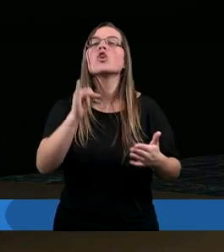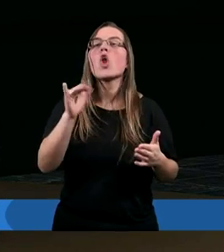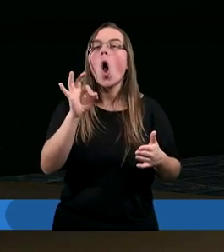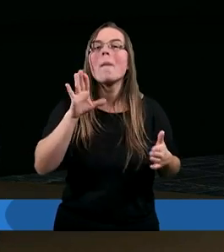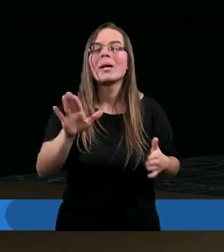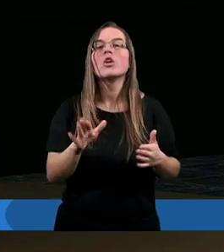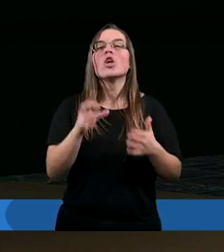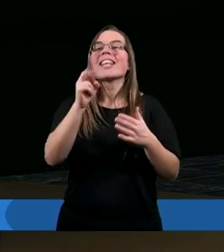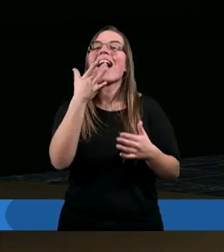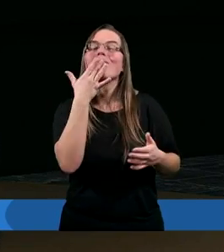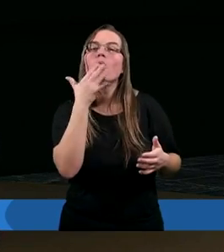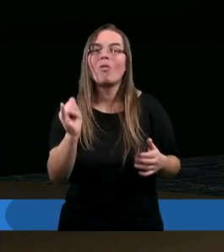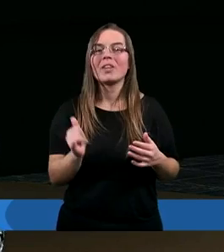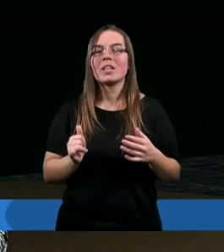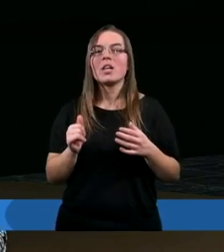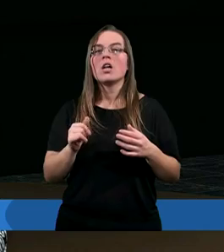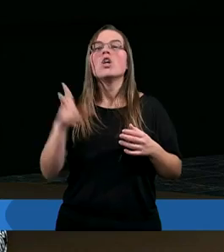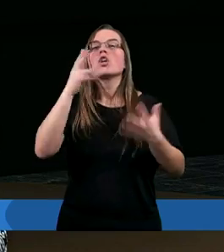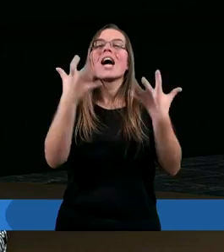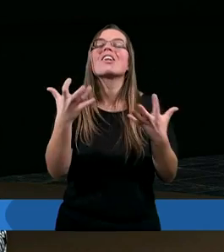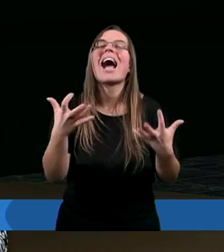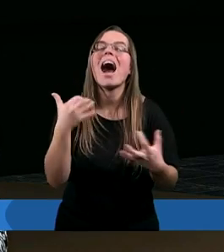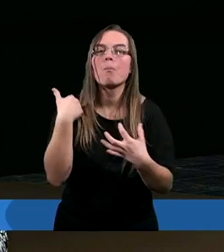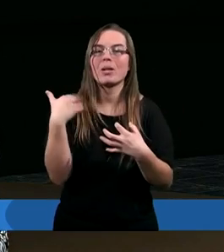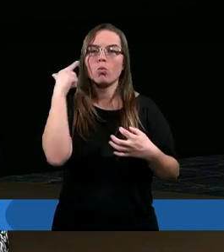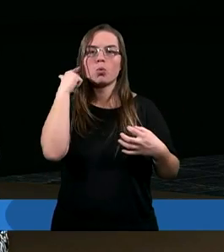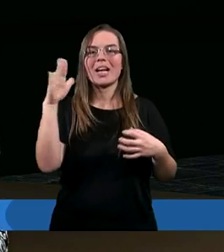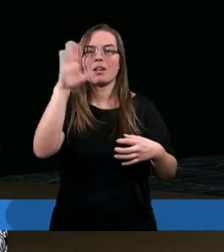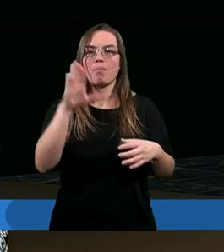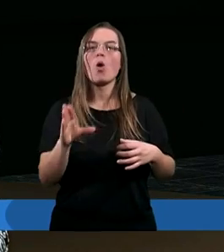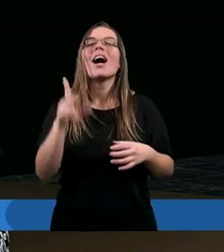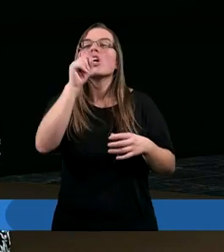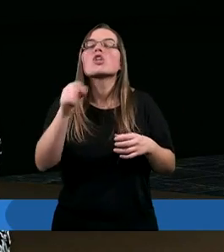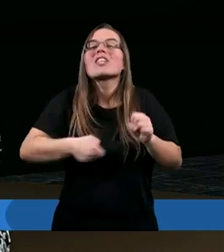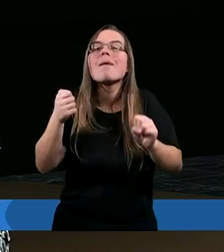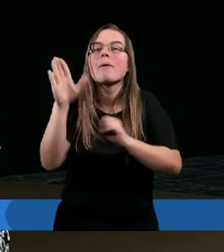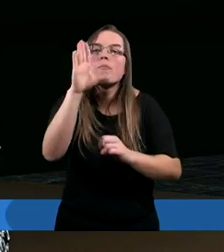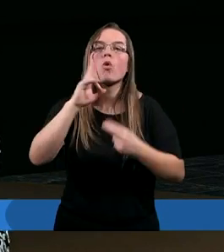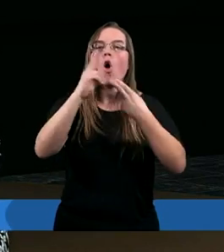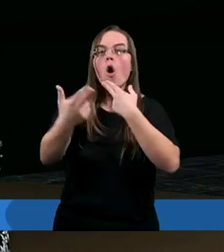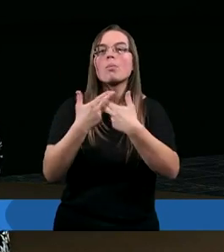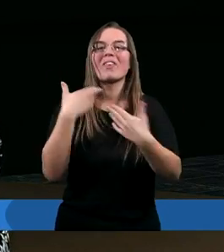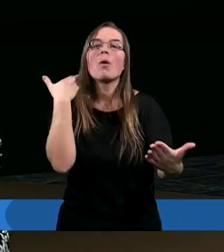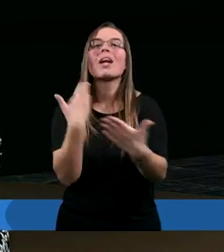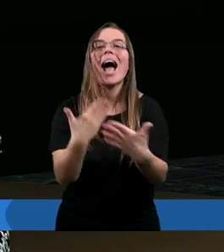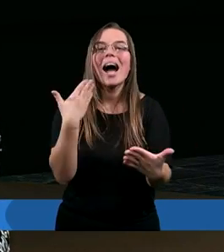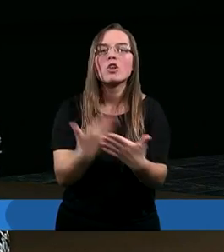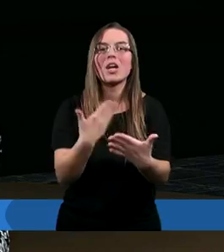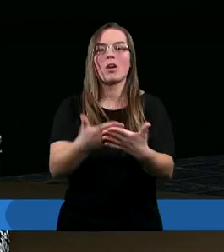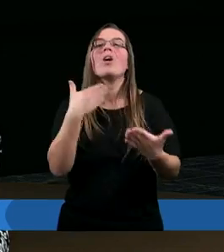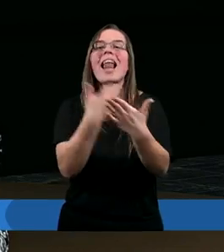Job tak mówi, że chciałby usłyszeć Boga, żeby Bóg mu powiedział dlaczego,